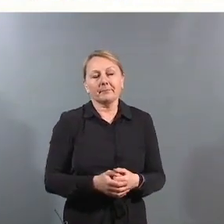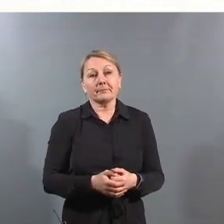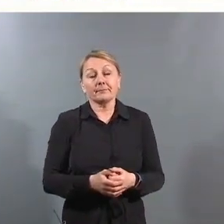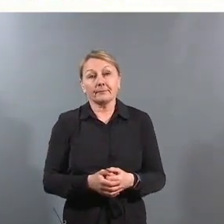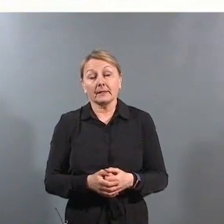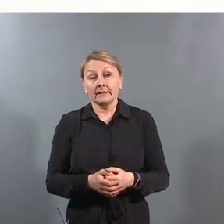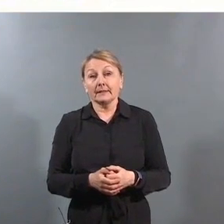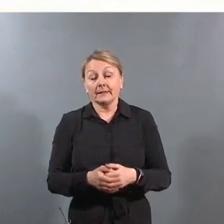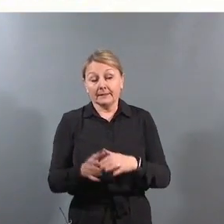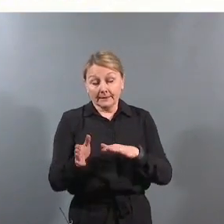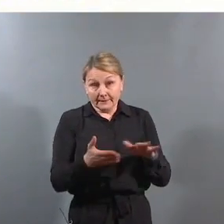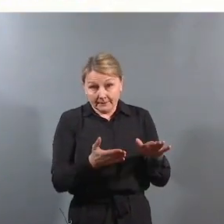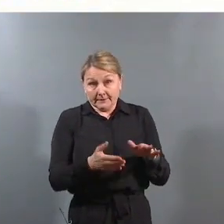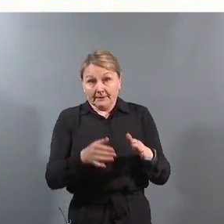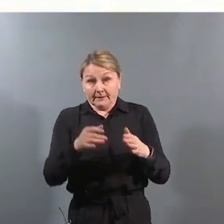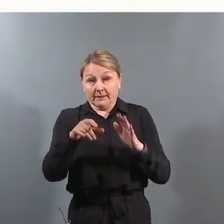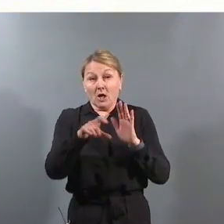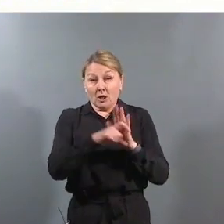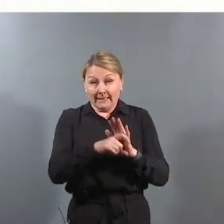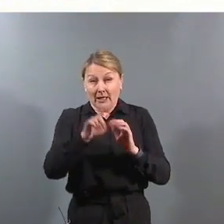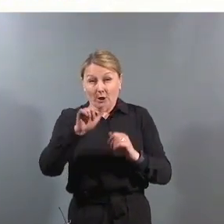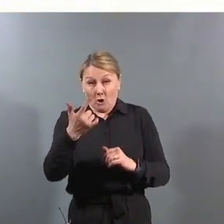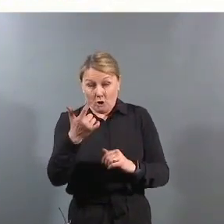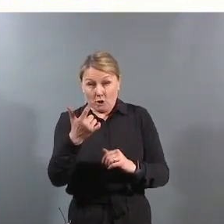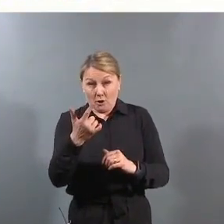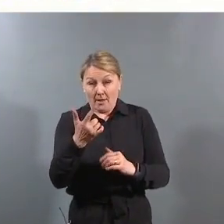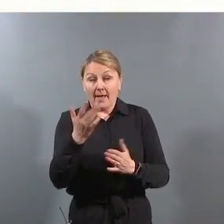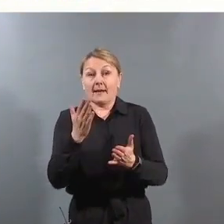Så er det artikkel 12, retten til å bli hørt.